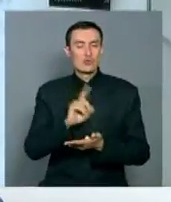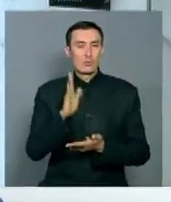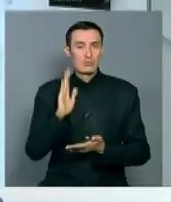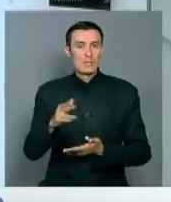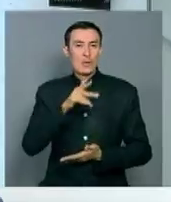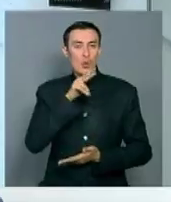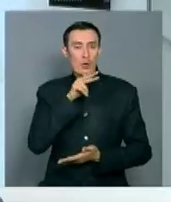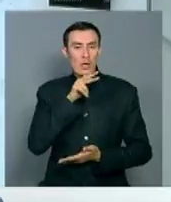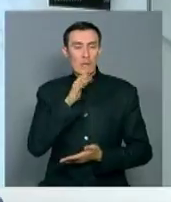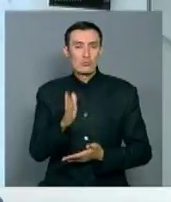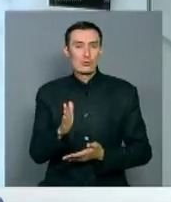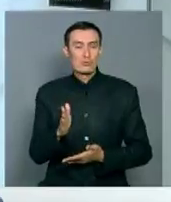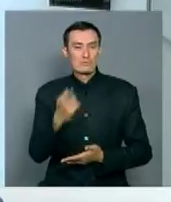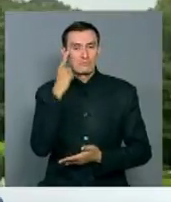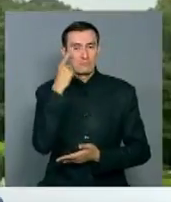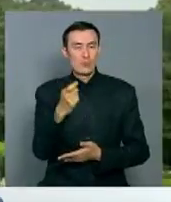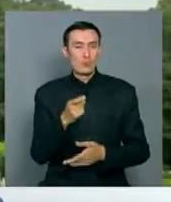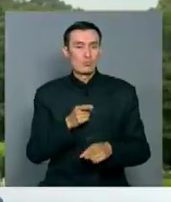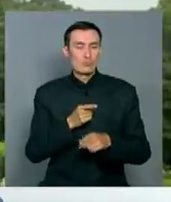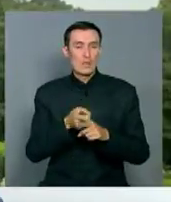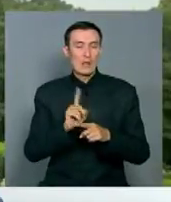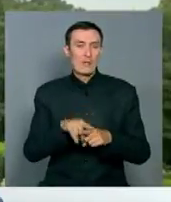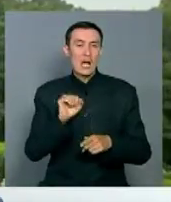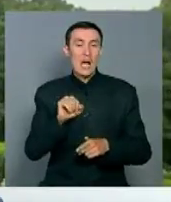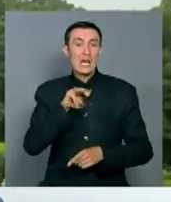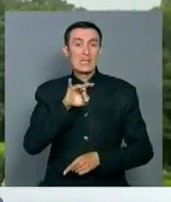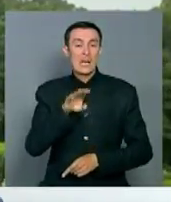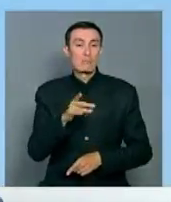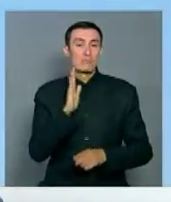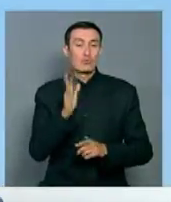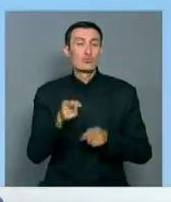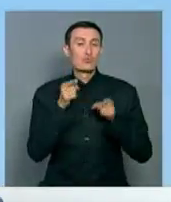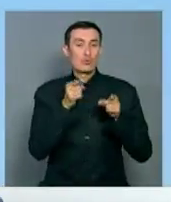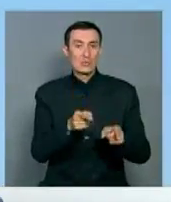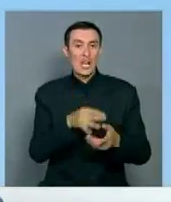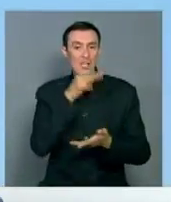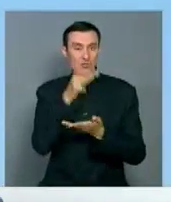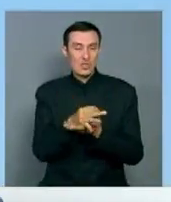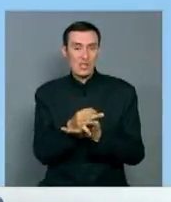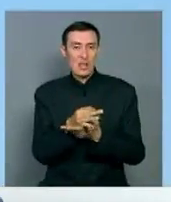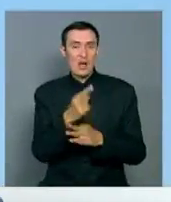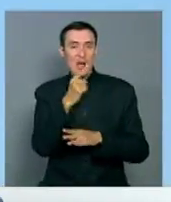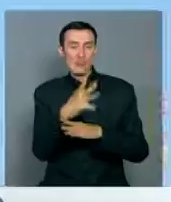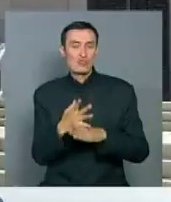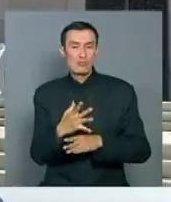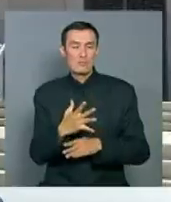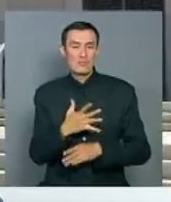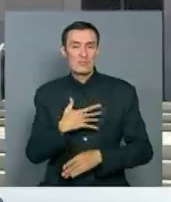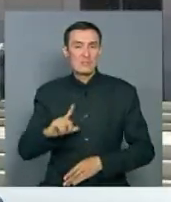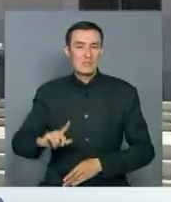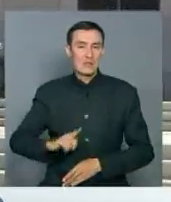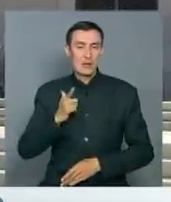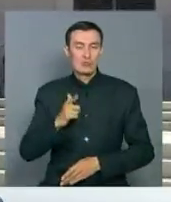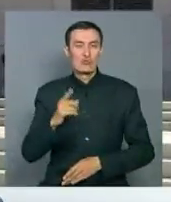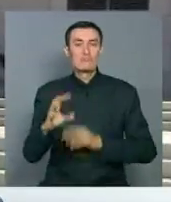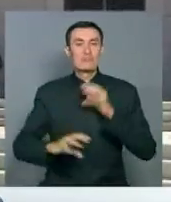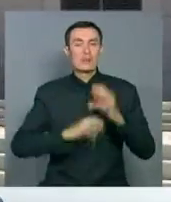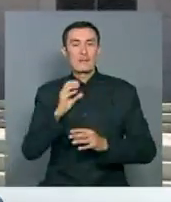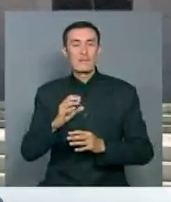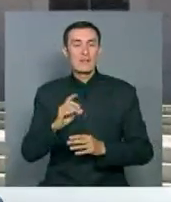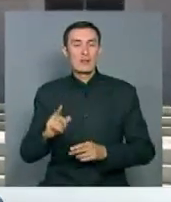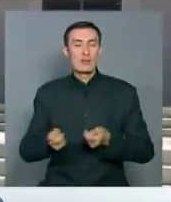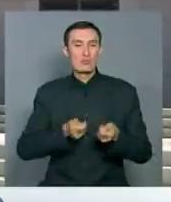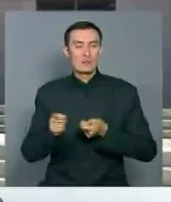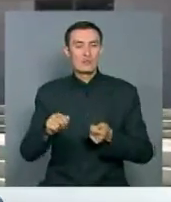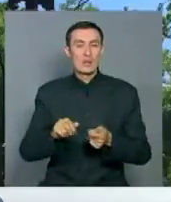американцам серьезный урок. А Дональд Трамп пригрозил Северной Кореи ответить огнем и яростью. Мировые лидеры уже осудили